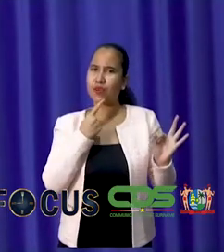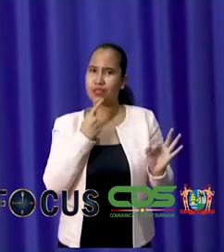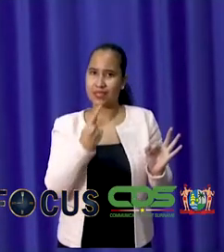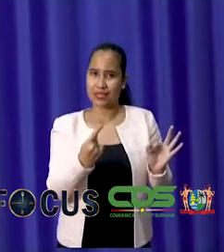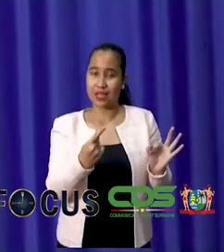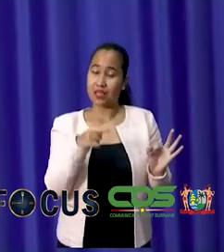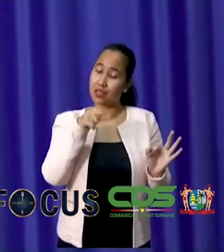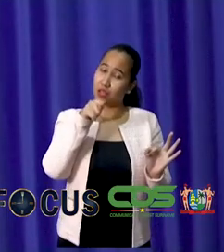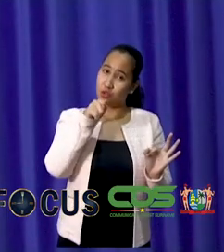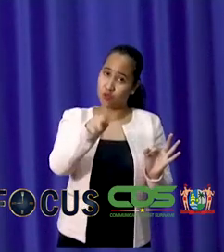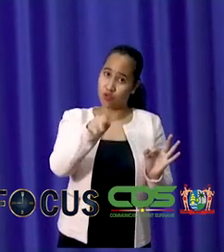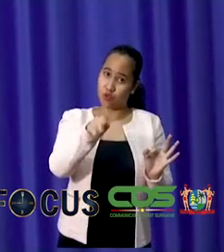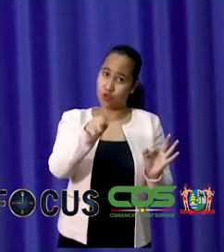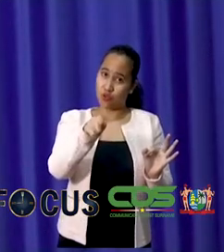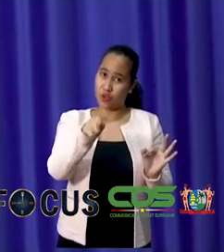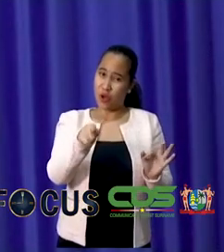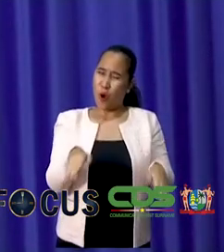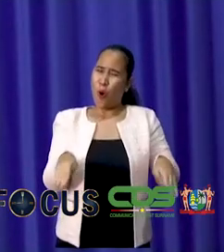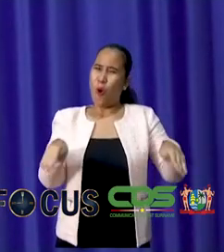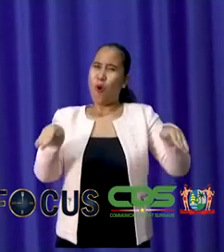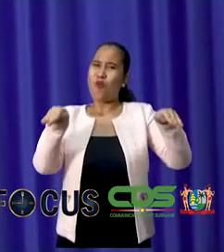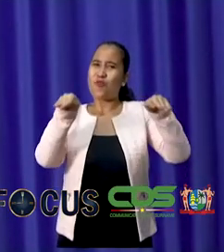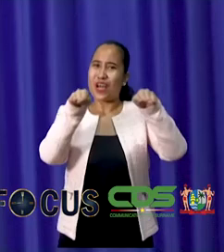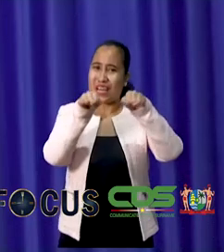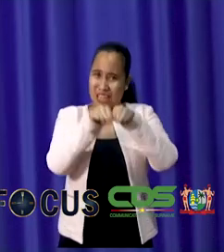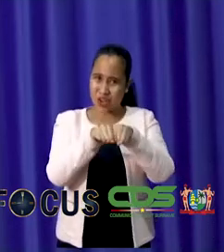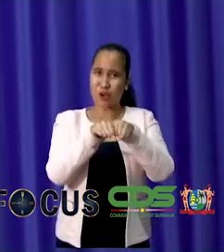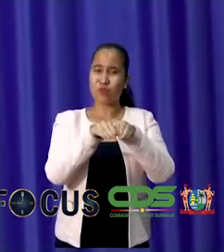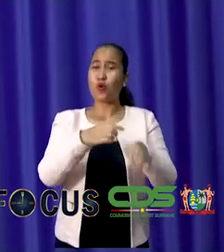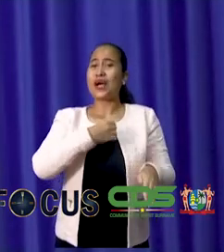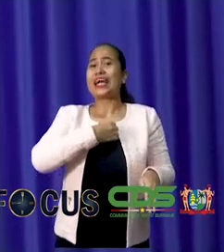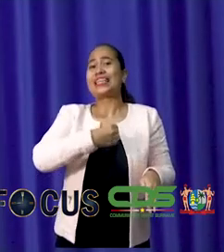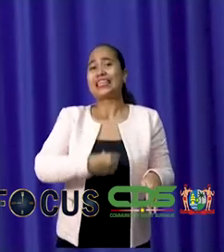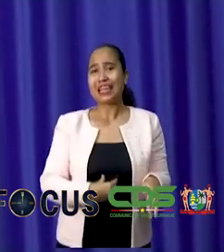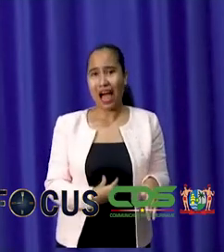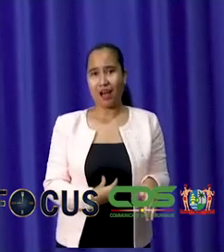dat u zich dienoverinkomstig zult gedragen.